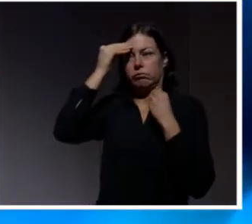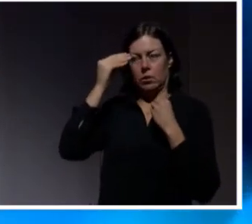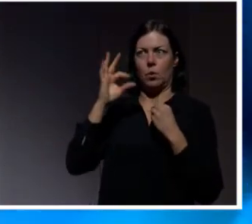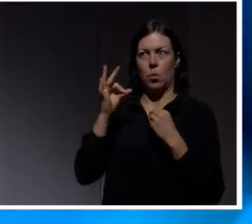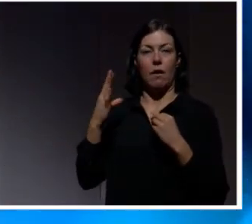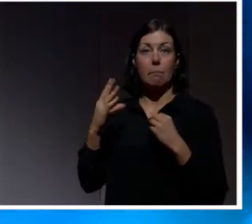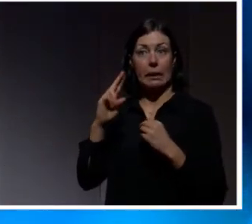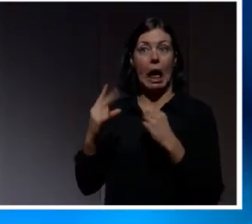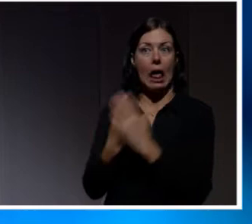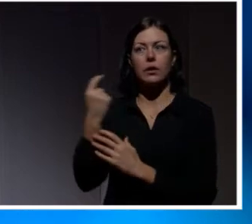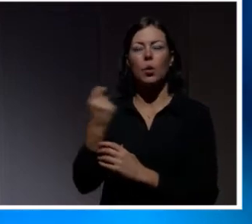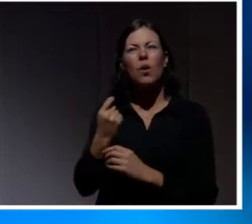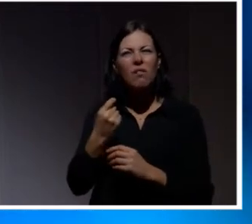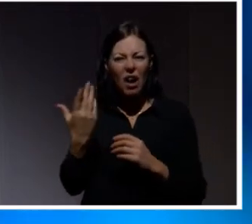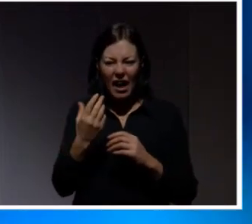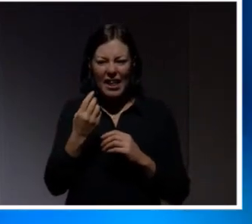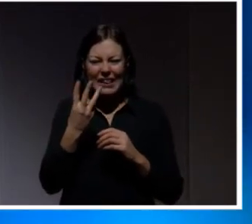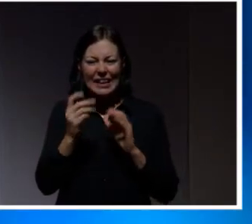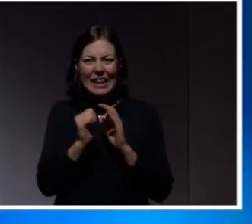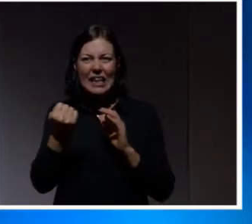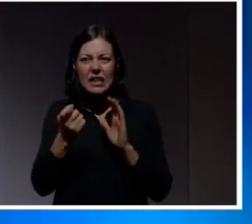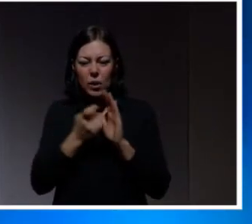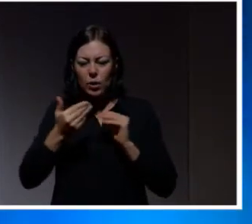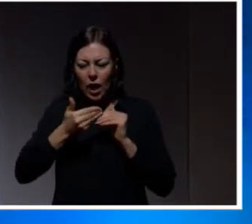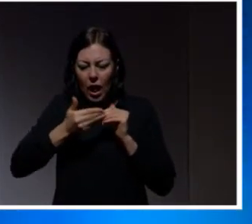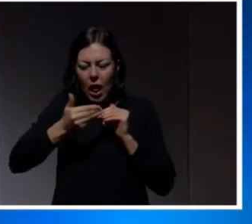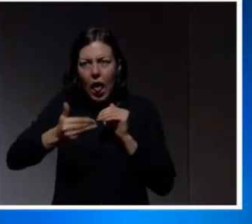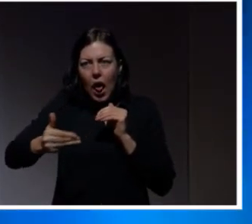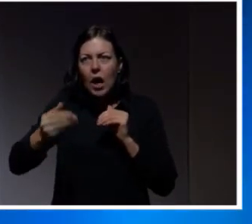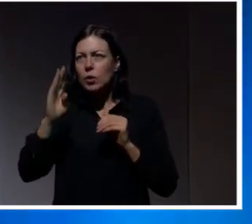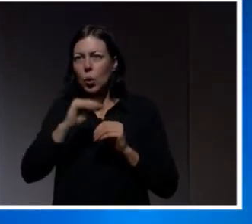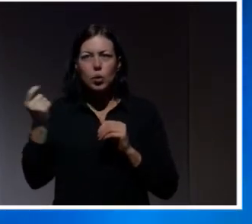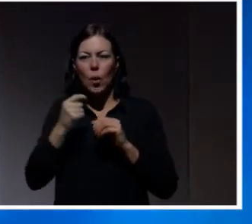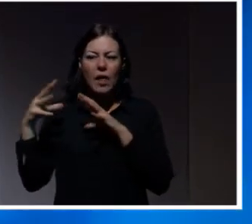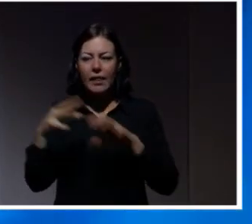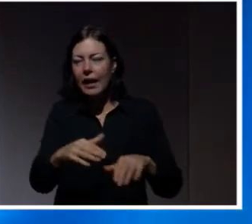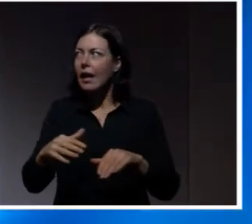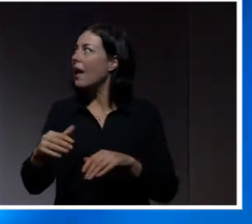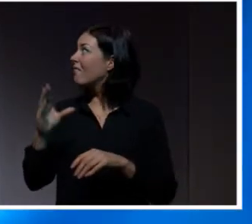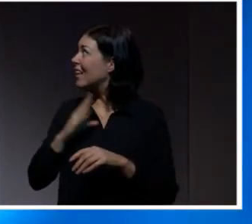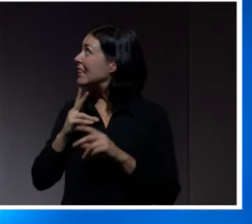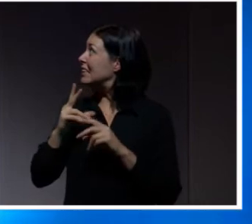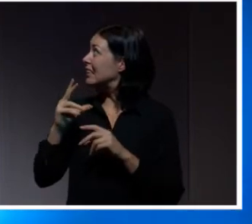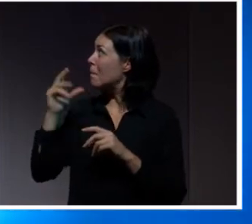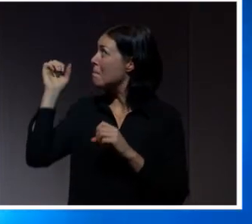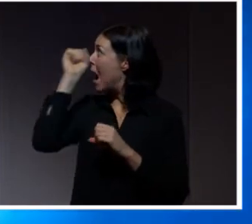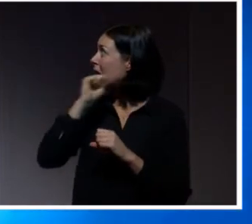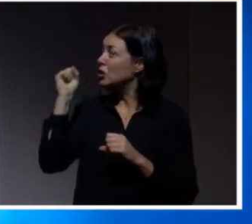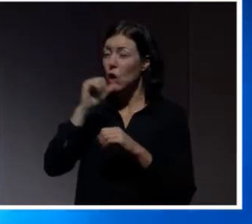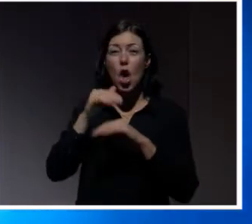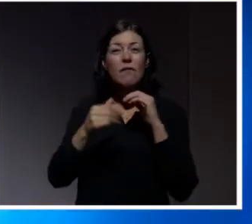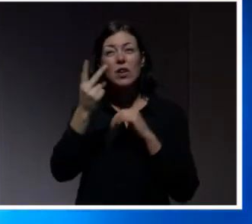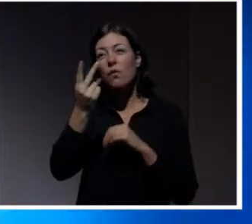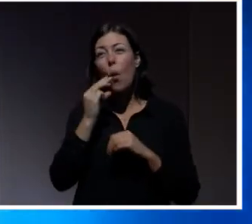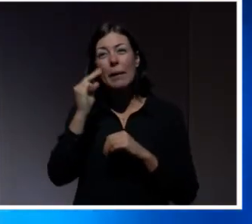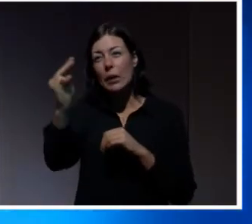Vad var det? Var det trettionionde sekund så blev någon hackad. 2.876.774 attacker. Den här dagen som var